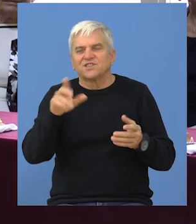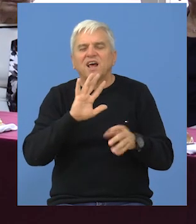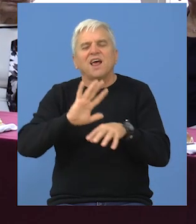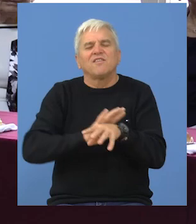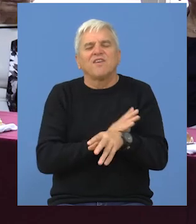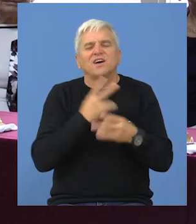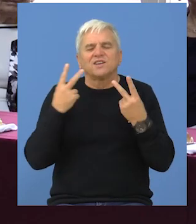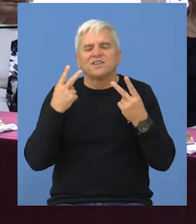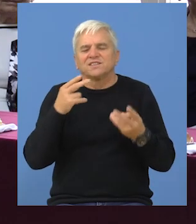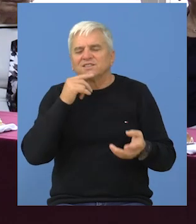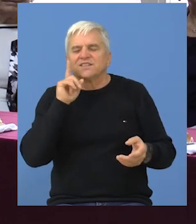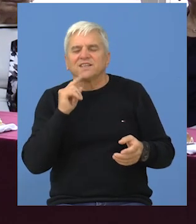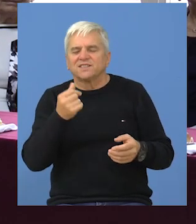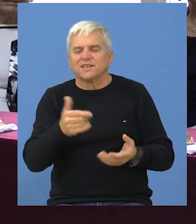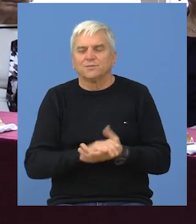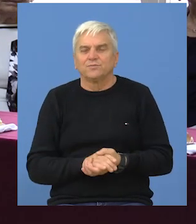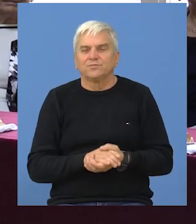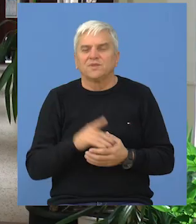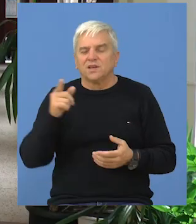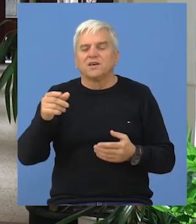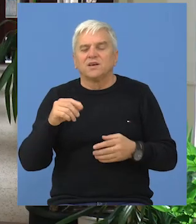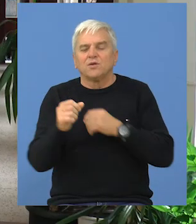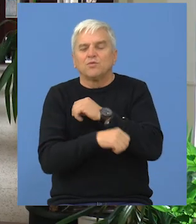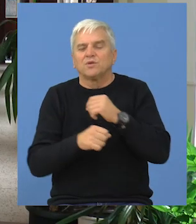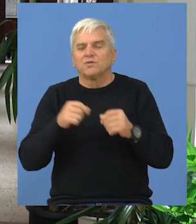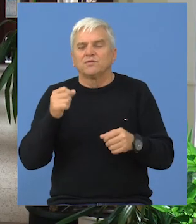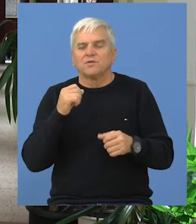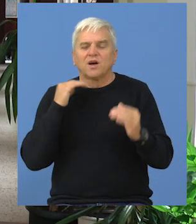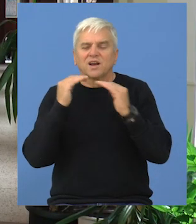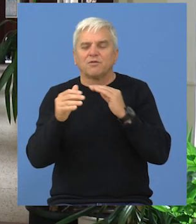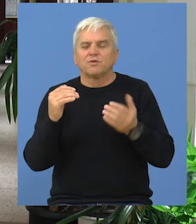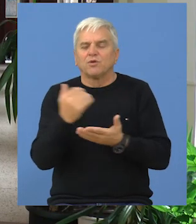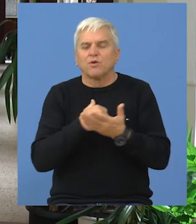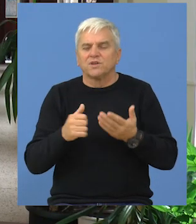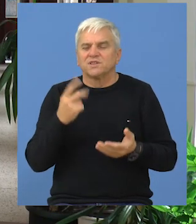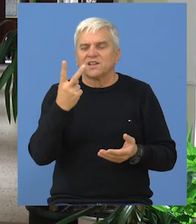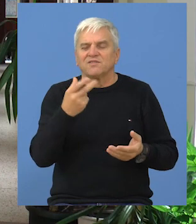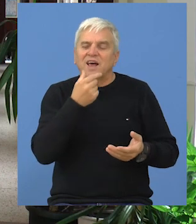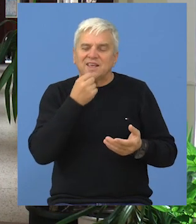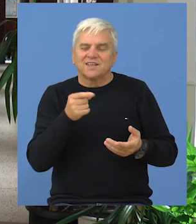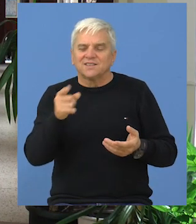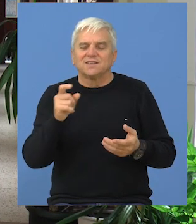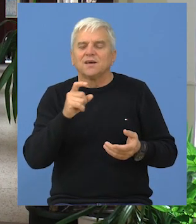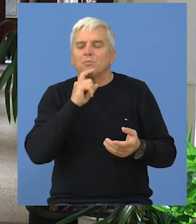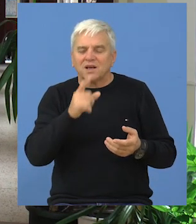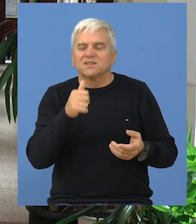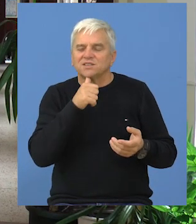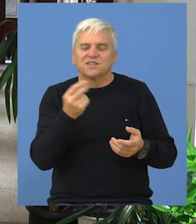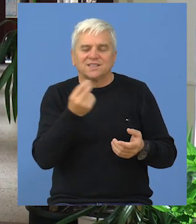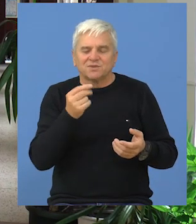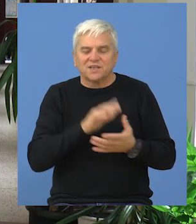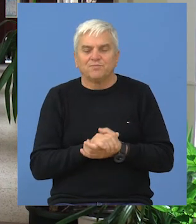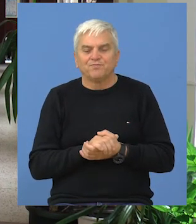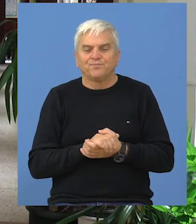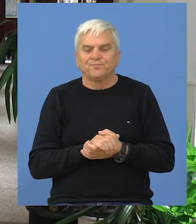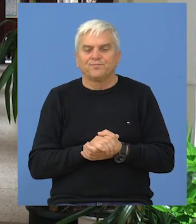naglasio važnost negovanja maternjeg jezika. Sa obzirom da se u gimnaziji ravnopravno uče dva jezika i